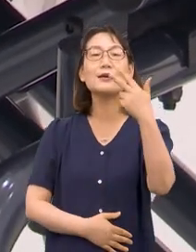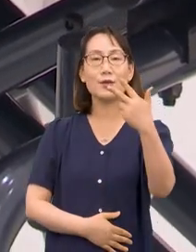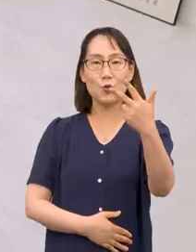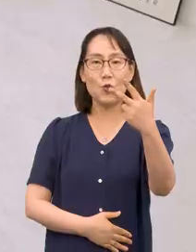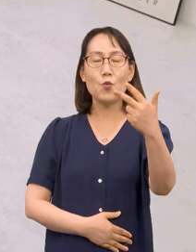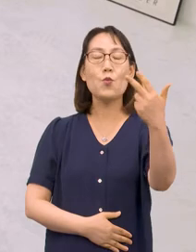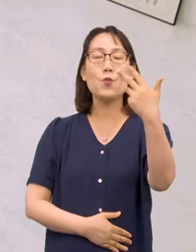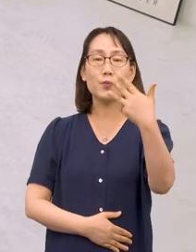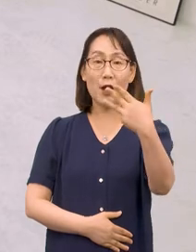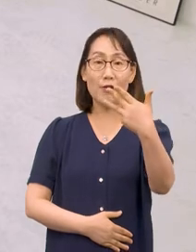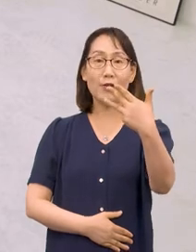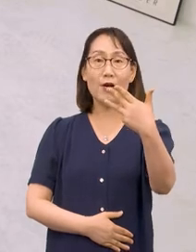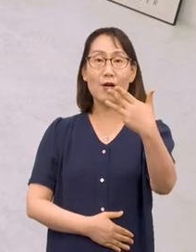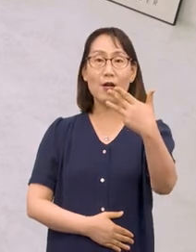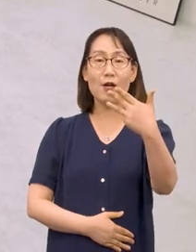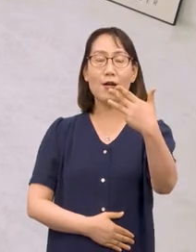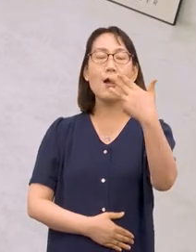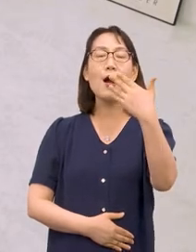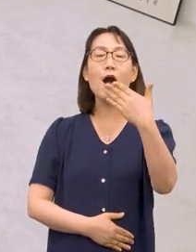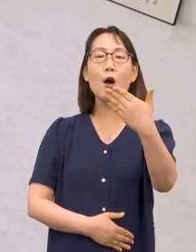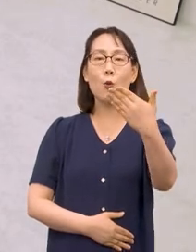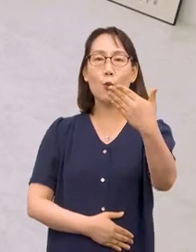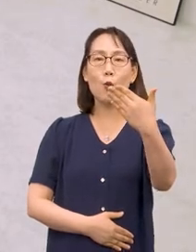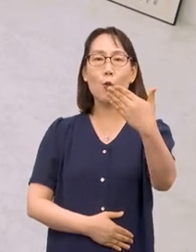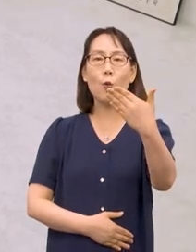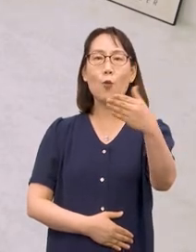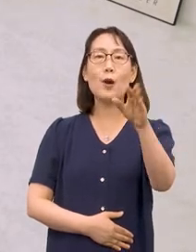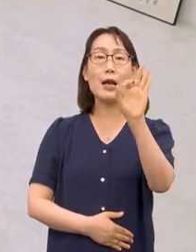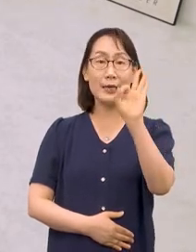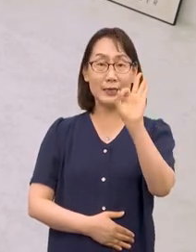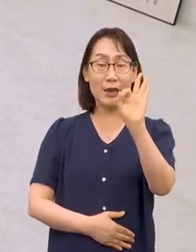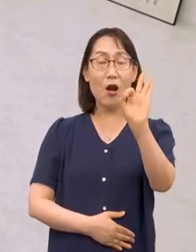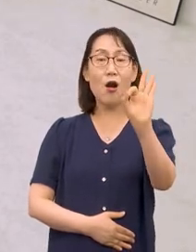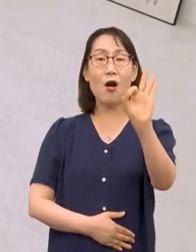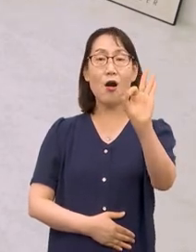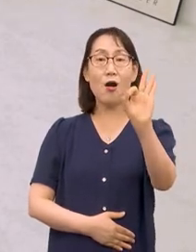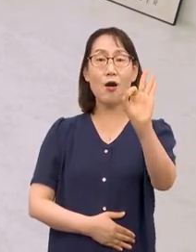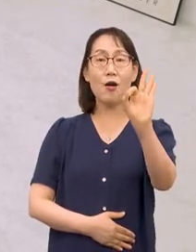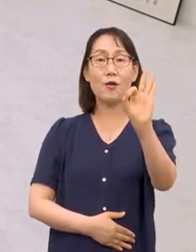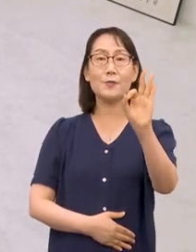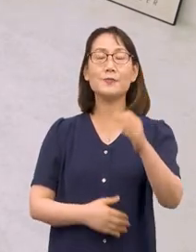여덟, 아홉, 열